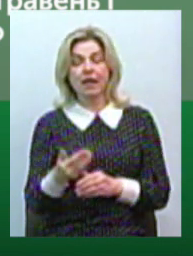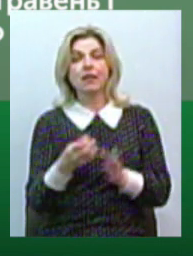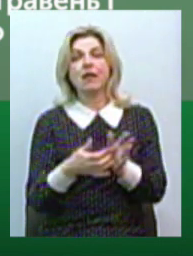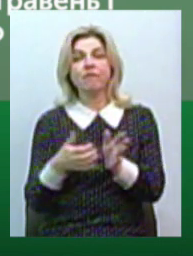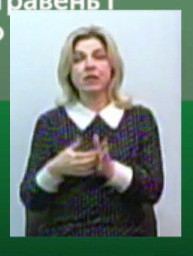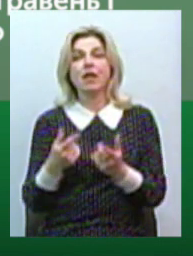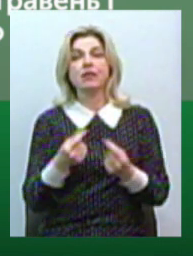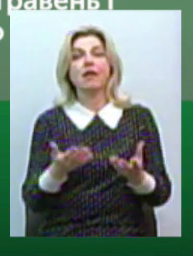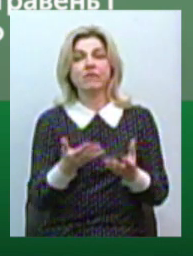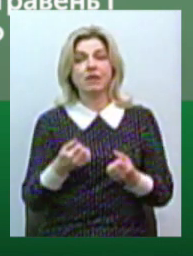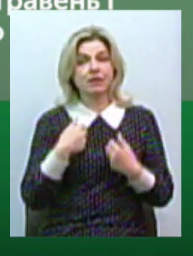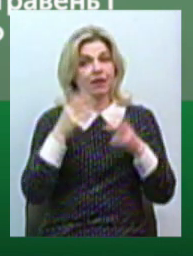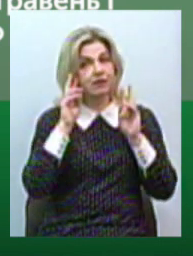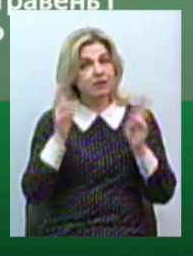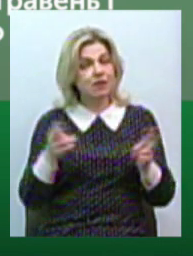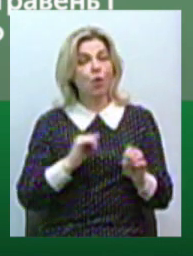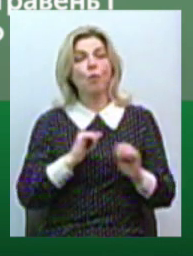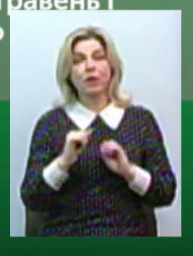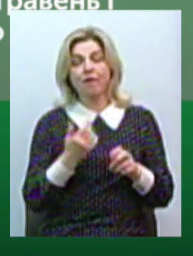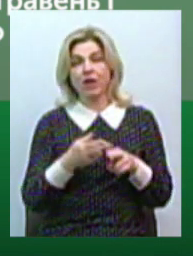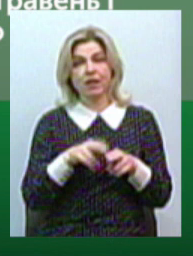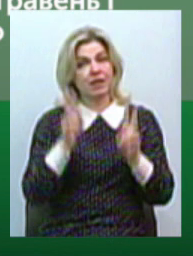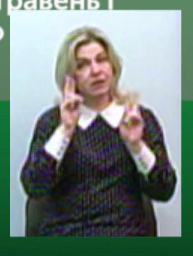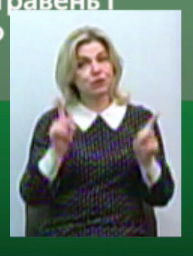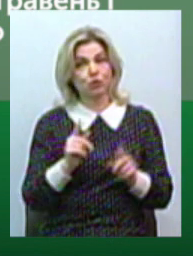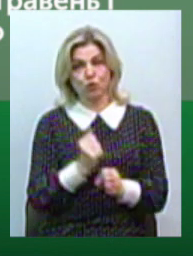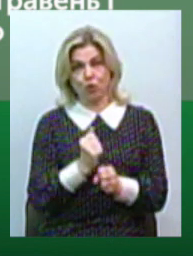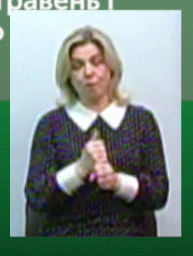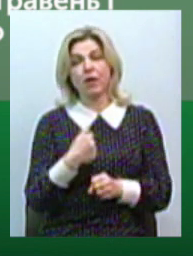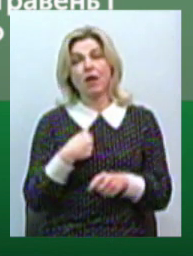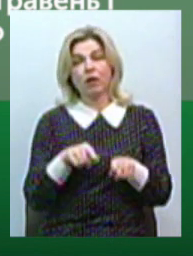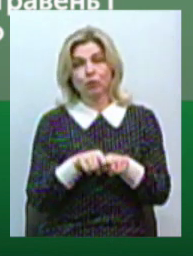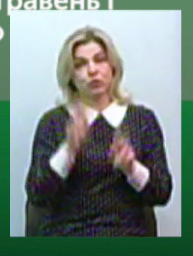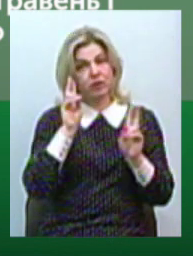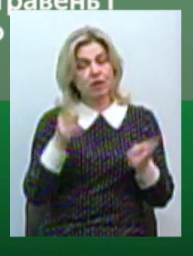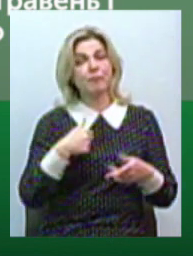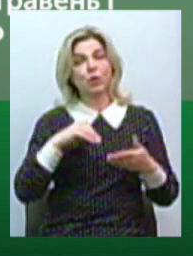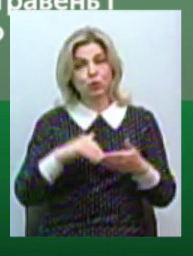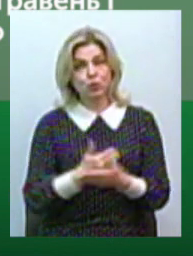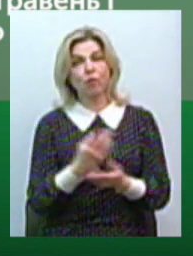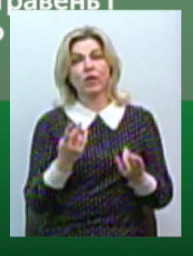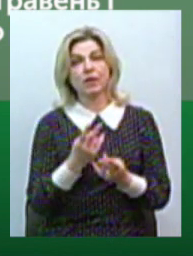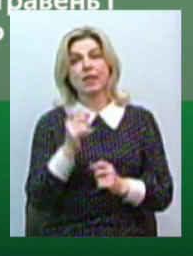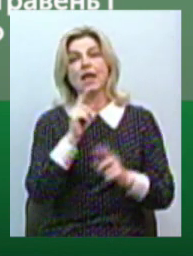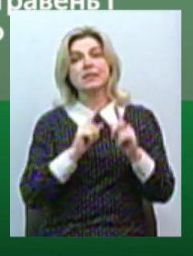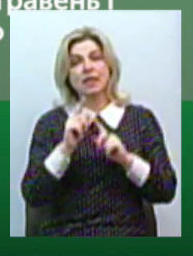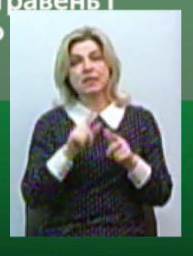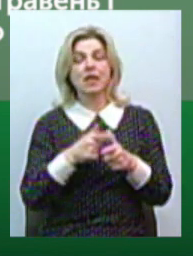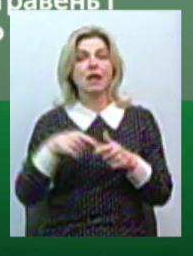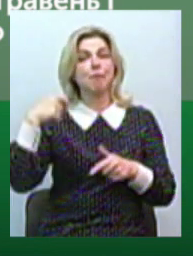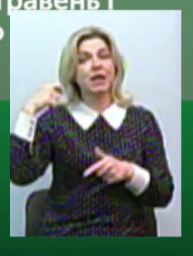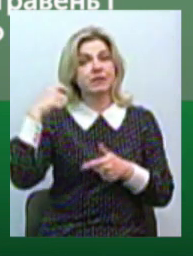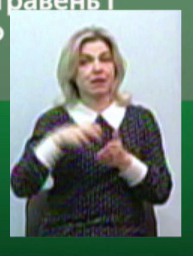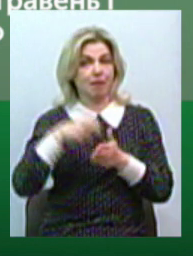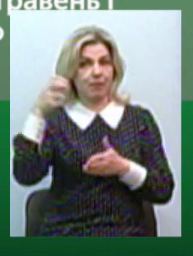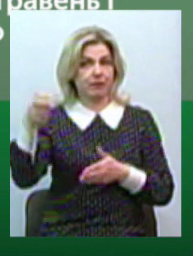взяти, я не знаю, управління з цього приводу не знає, що робити. я не знаю. Мені знову потрібно чи на сесію йти, чи президенту писати, чи я не